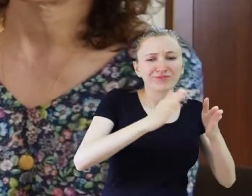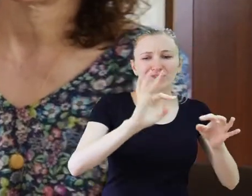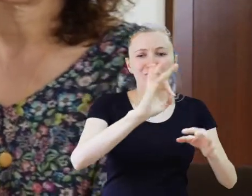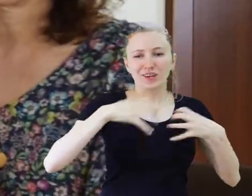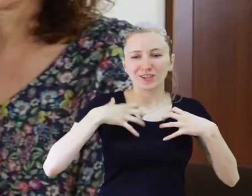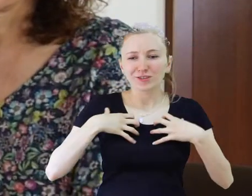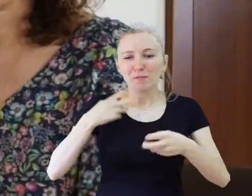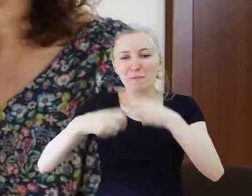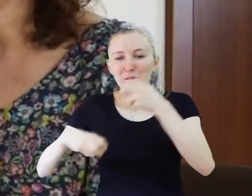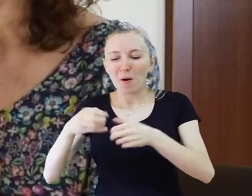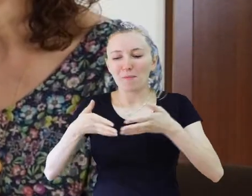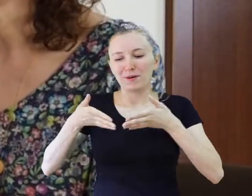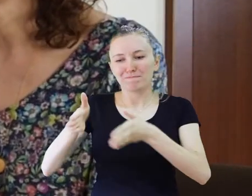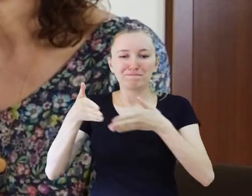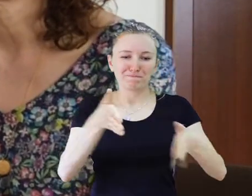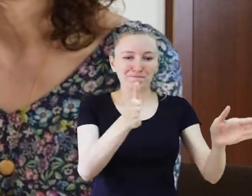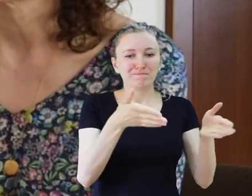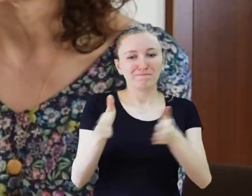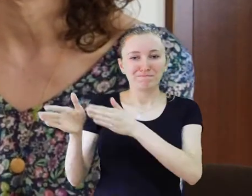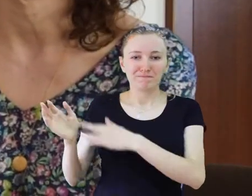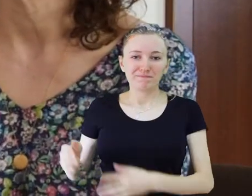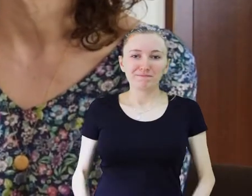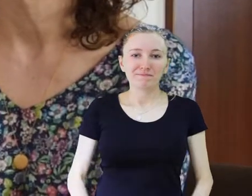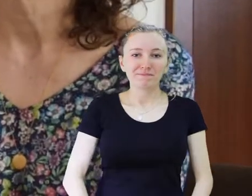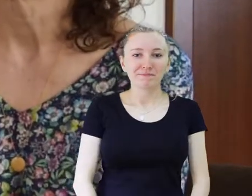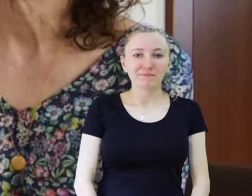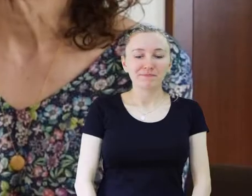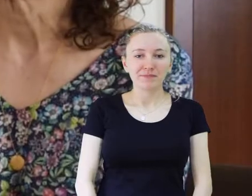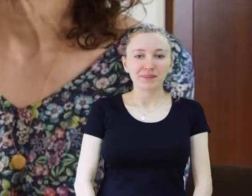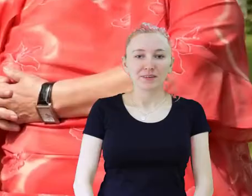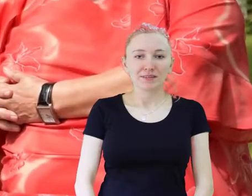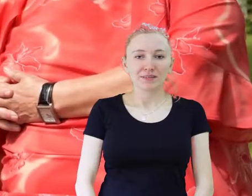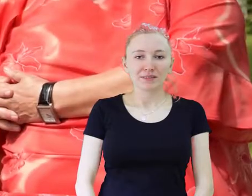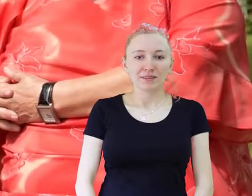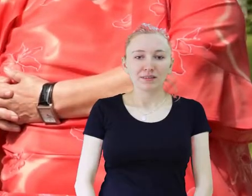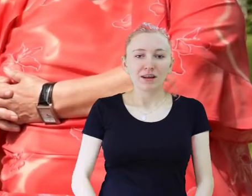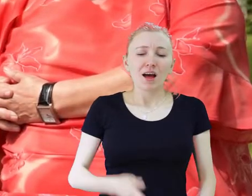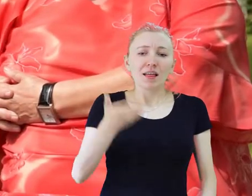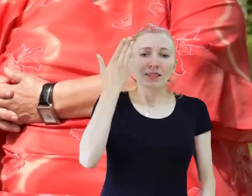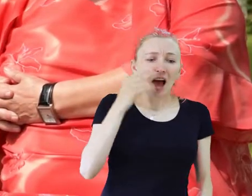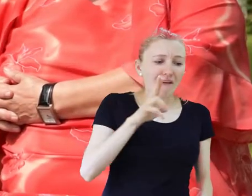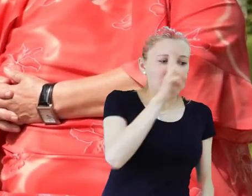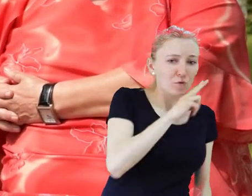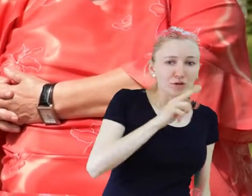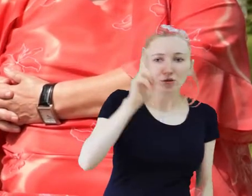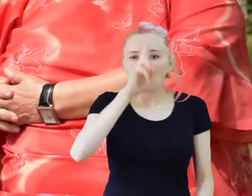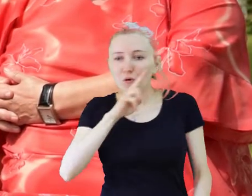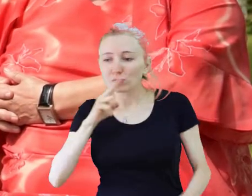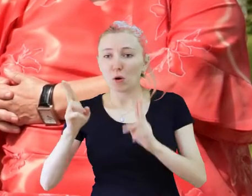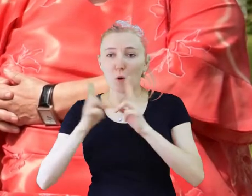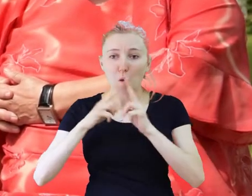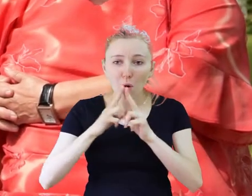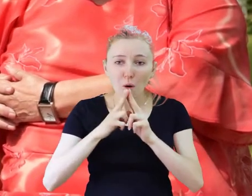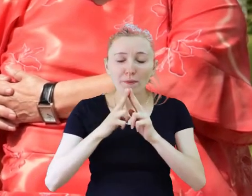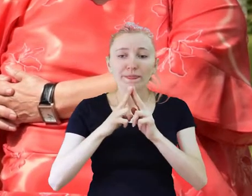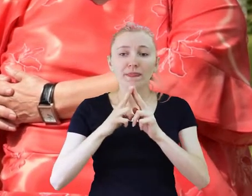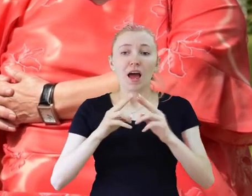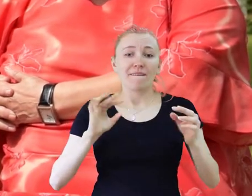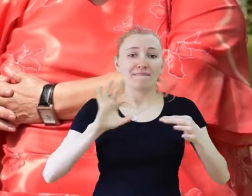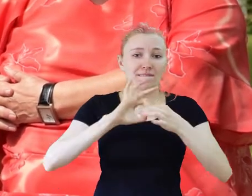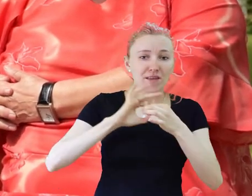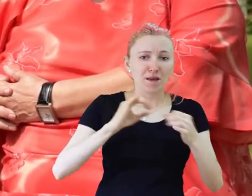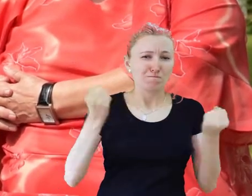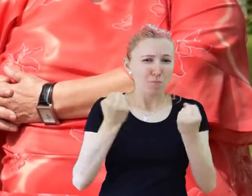swoje życie, swoje problemy. Między rodzicami taka wymusza miłość była. Już